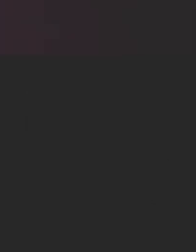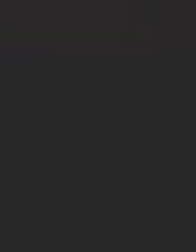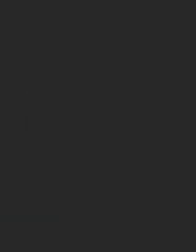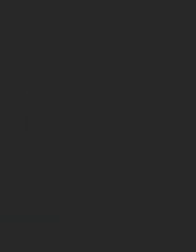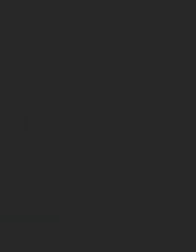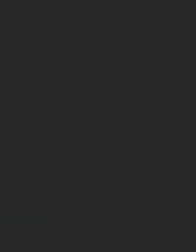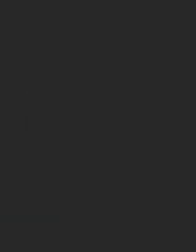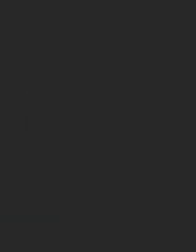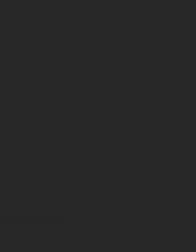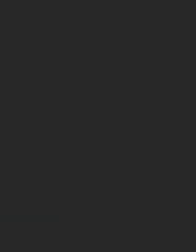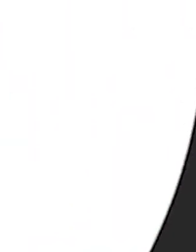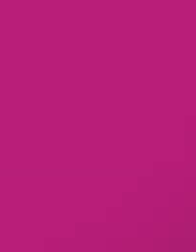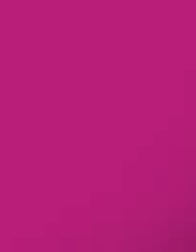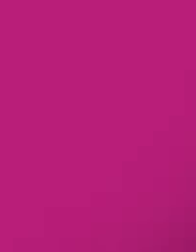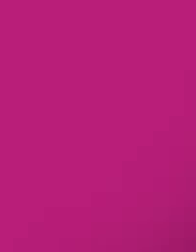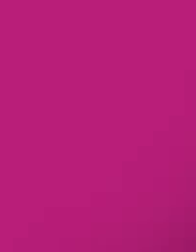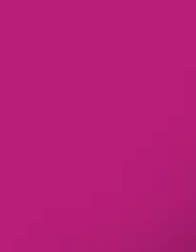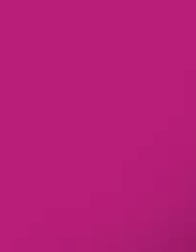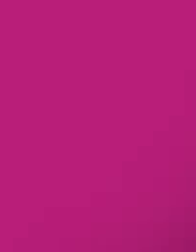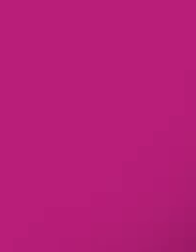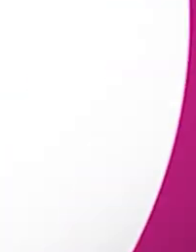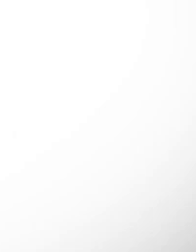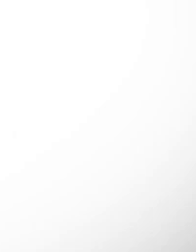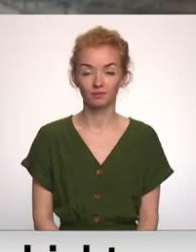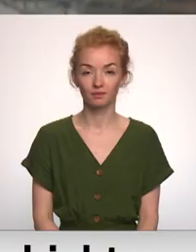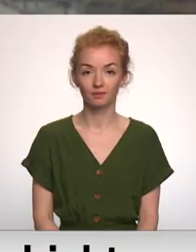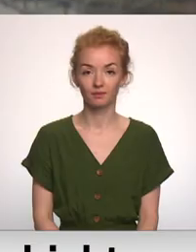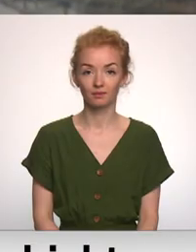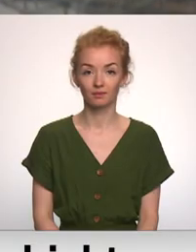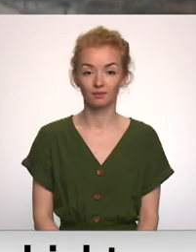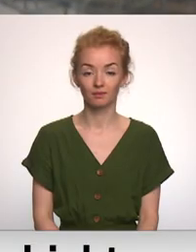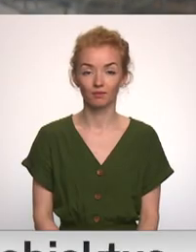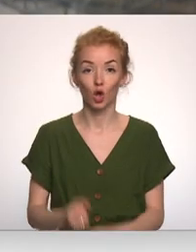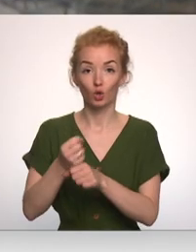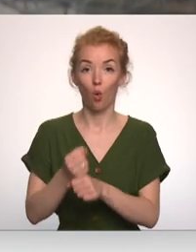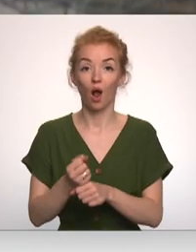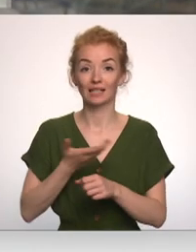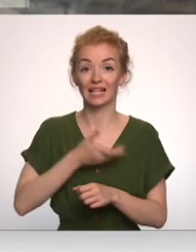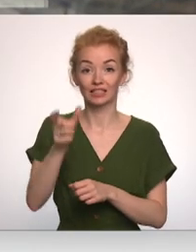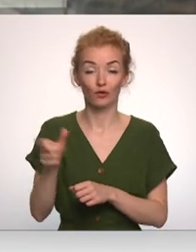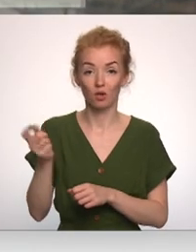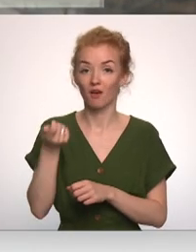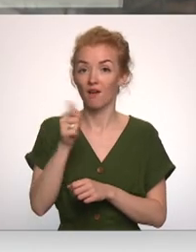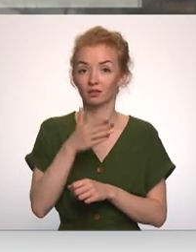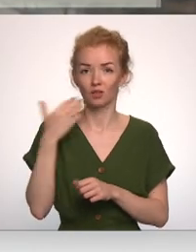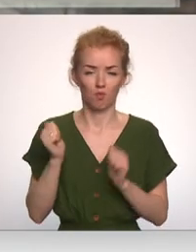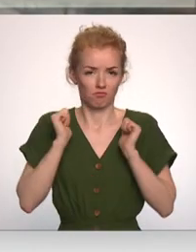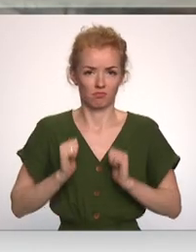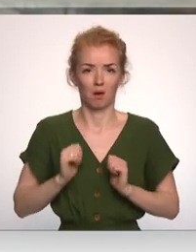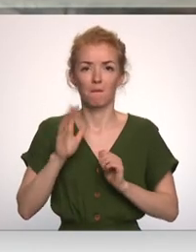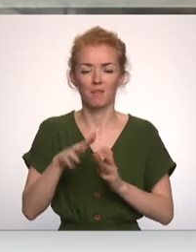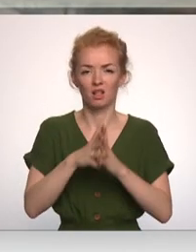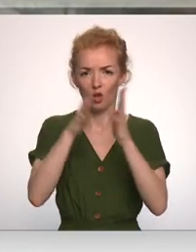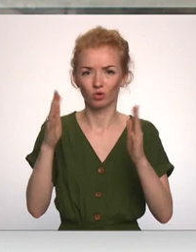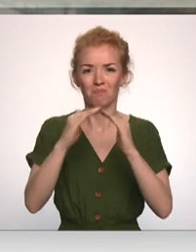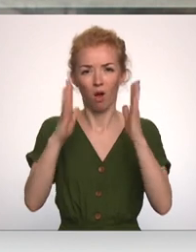Re, visi ēters ir te! Slokas iedzīvotāji vairs nav mierā ar vairākiem graustiem